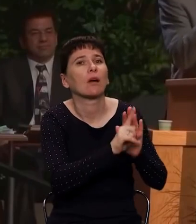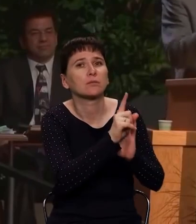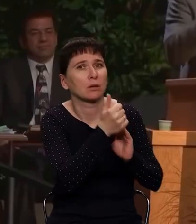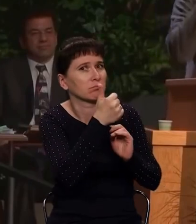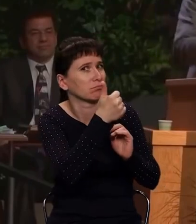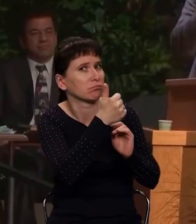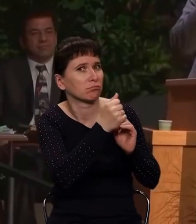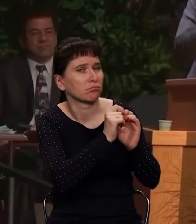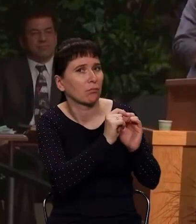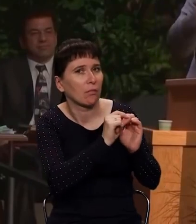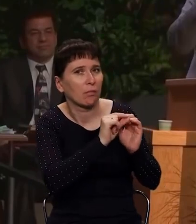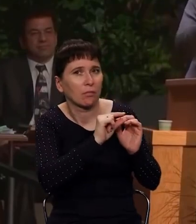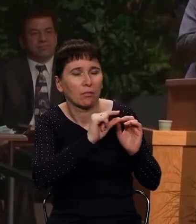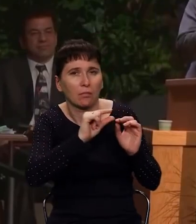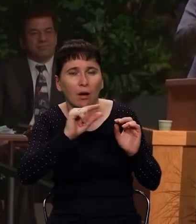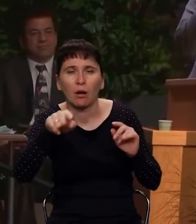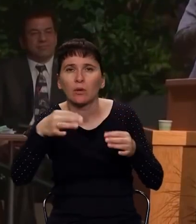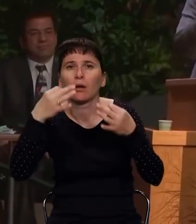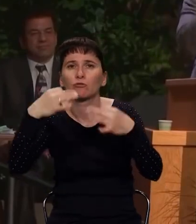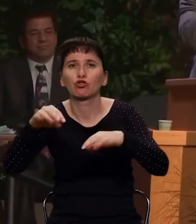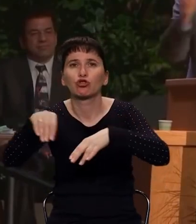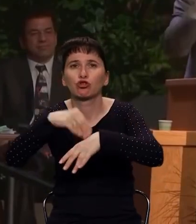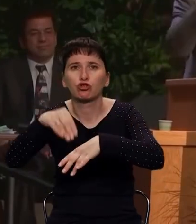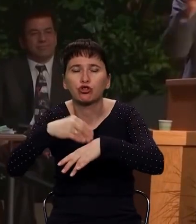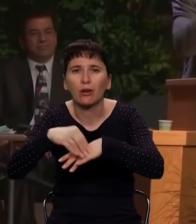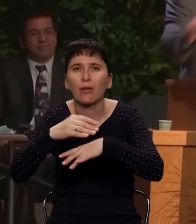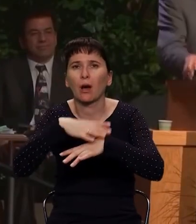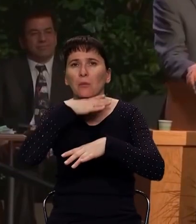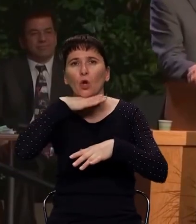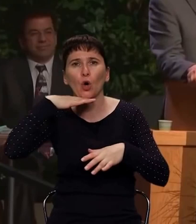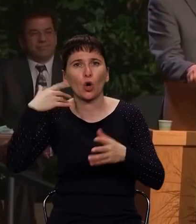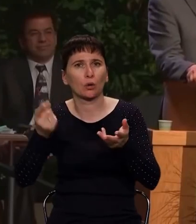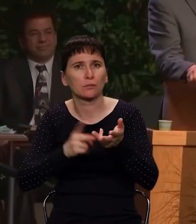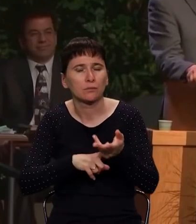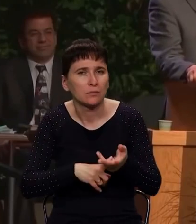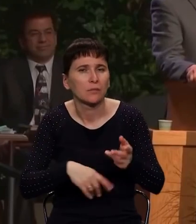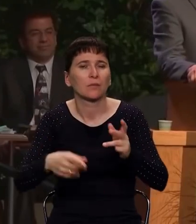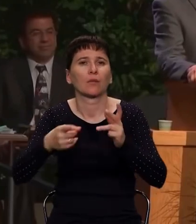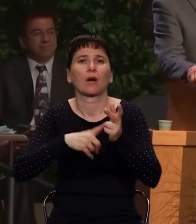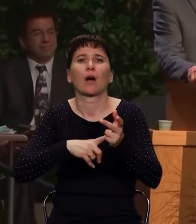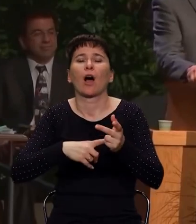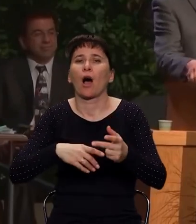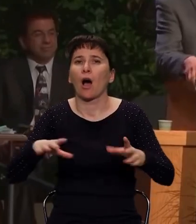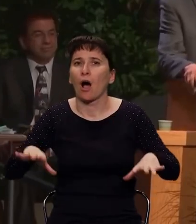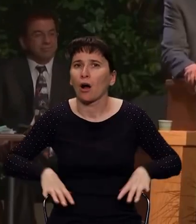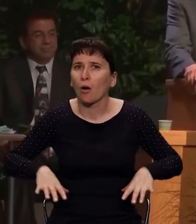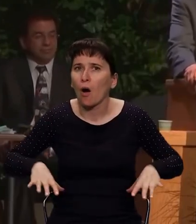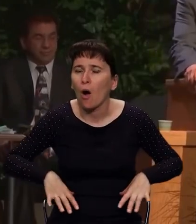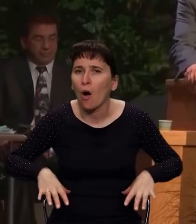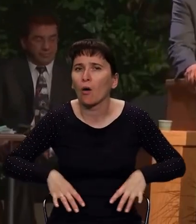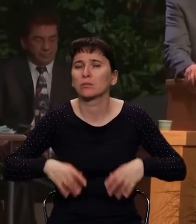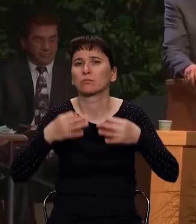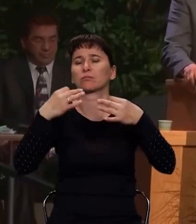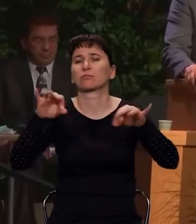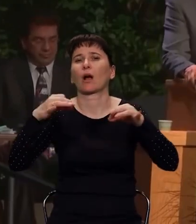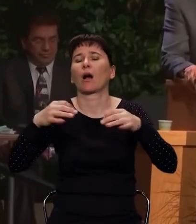случилось потом? Он начал разрешать себе вещи, которые не должен был разрешать. Бог положил табу, вето на